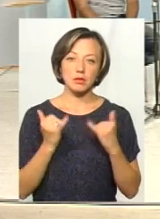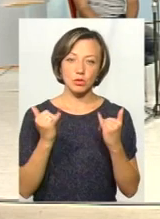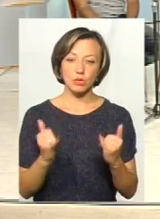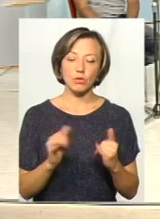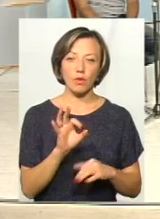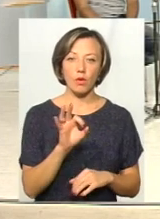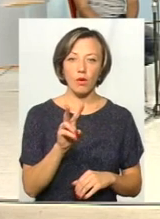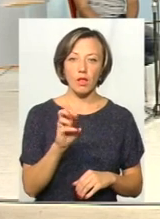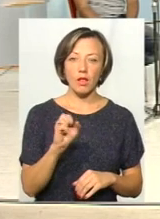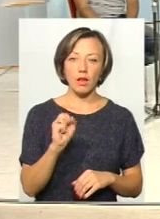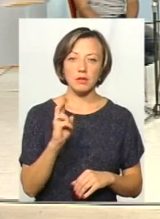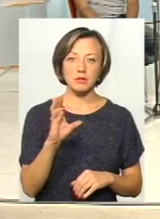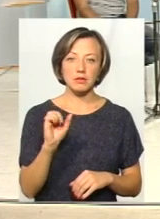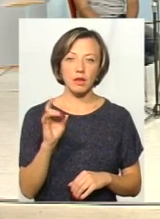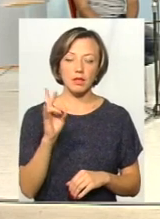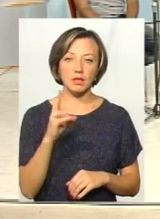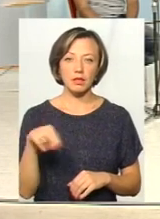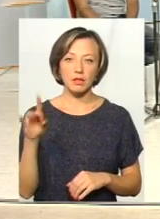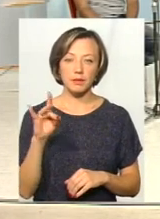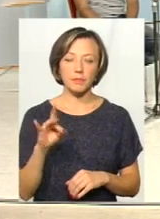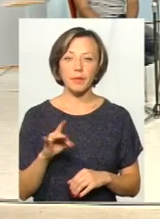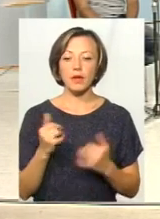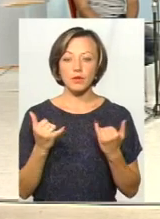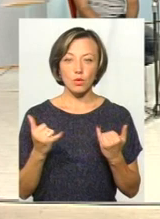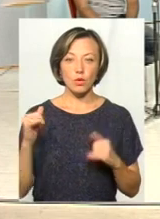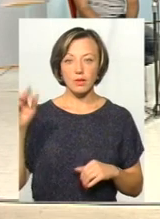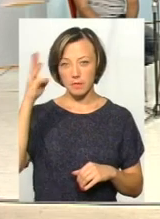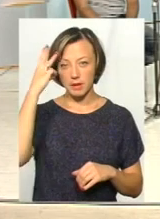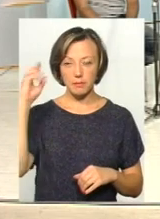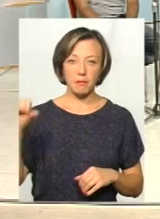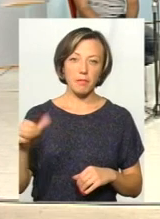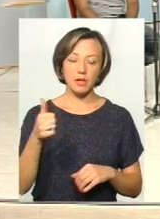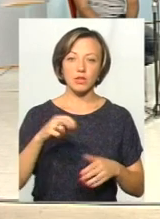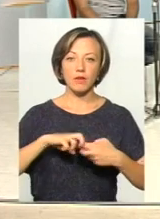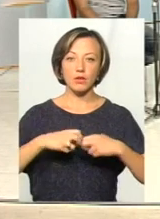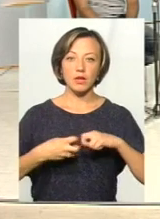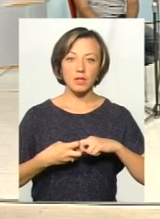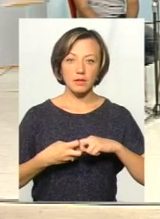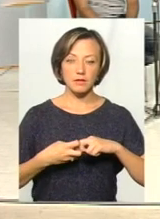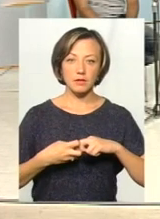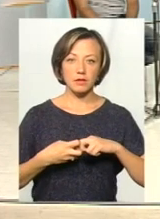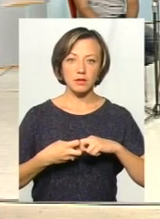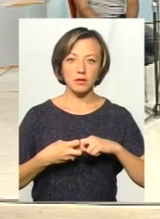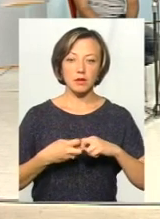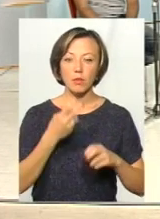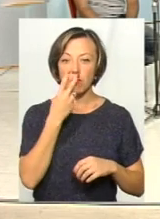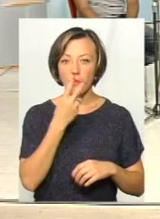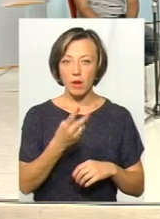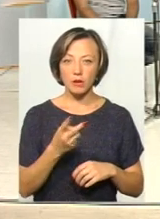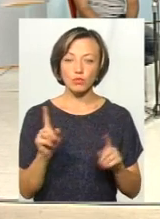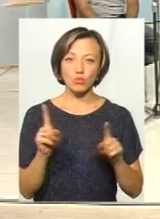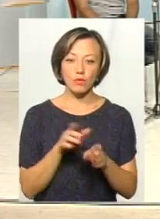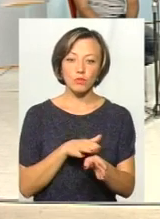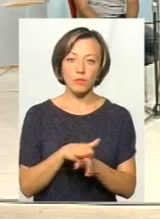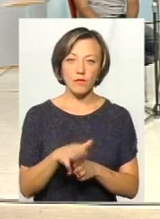на сьогоднішній Хмельницький перший, Івано-Франківськ, побачивши, що